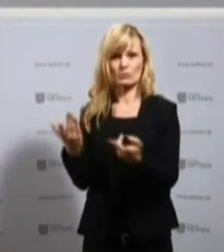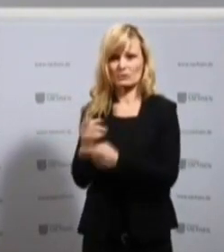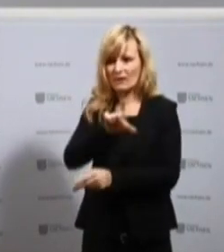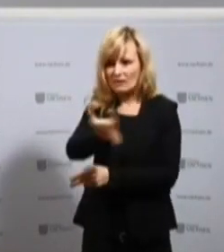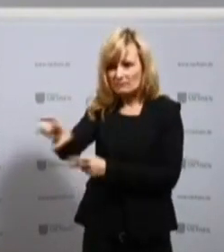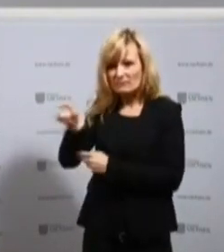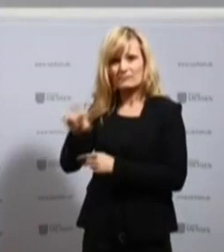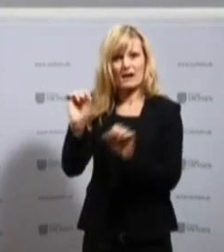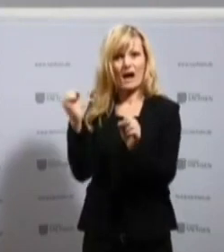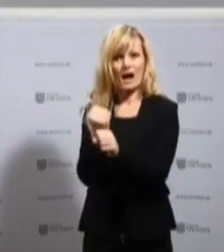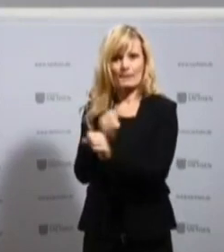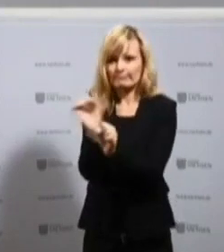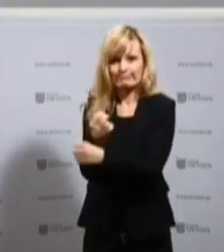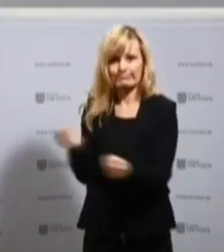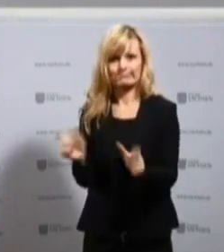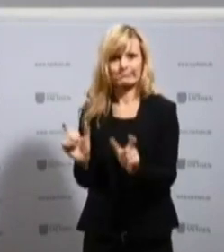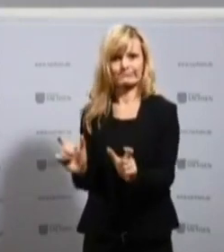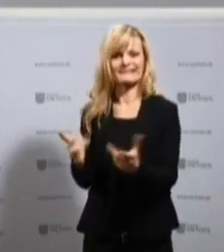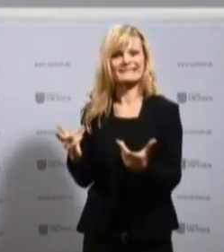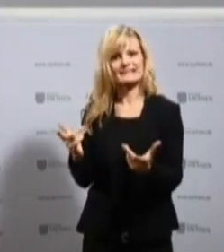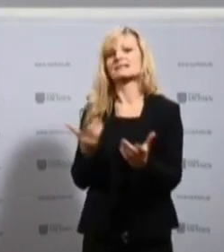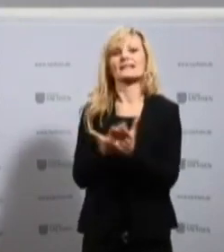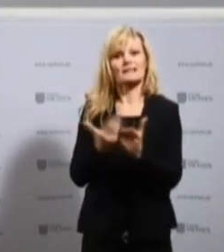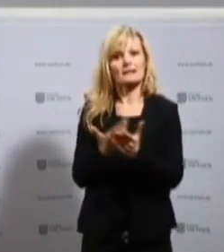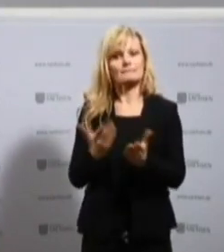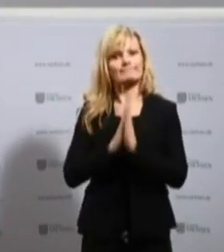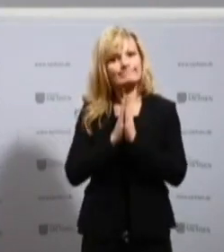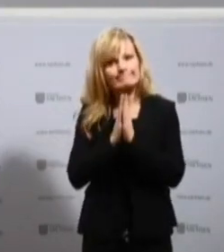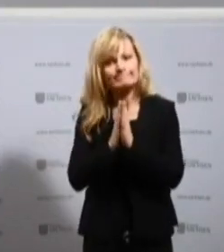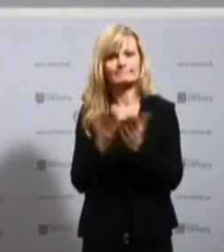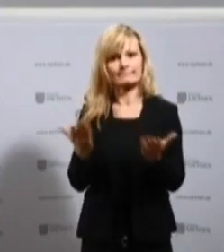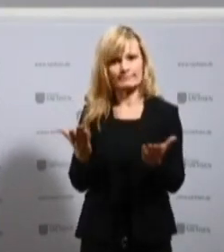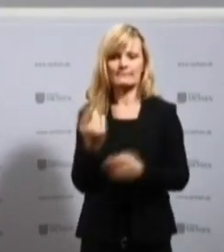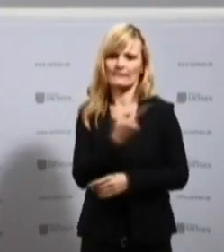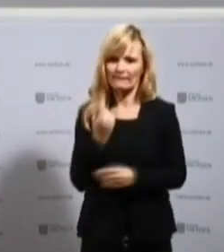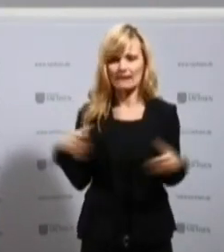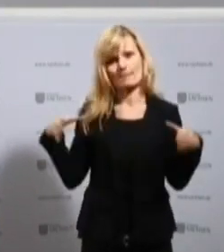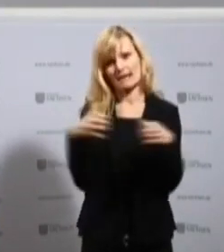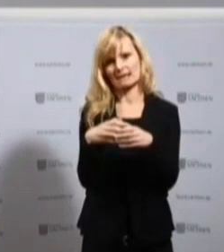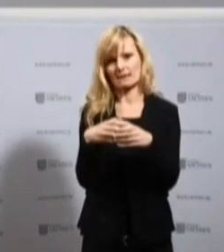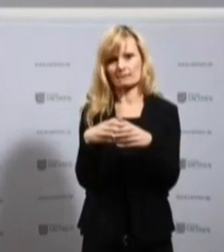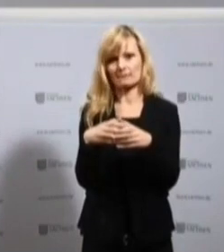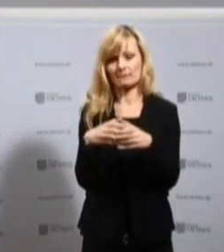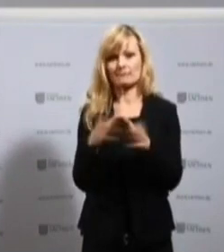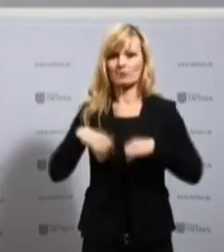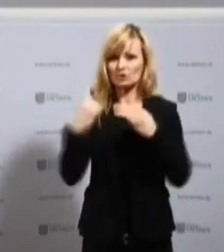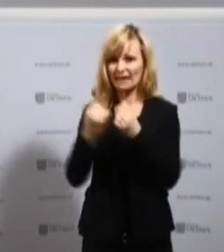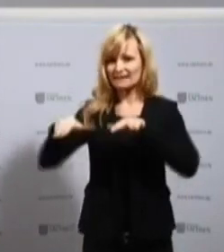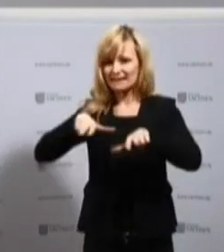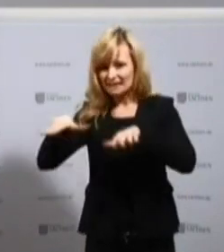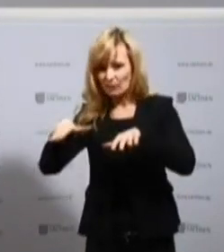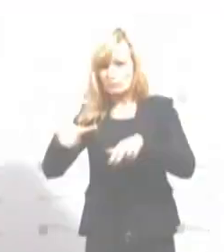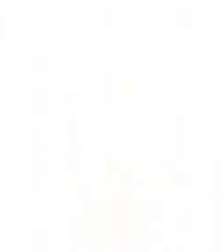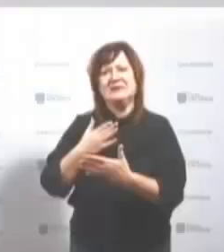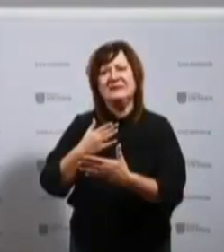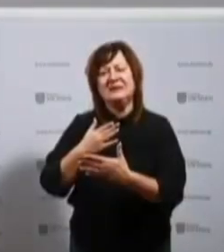Termin dient also genau dieser Botschaft. Und das machen wir gemeinsam, die Staatsregierung und die